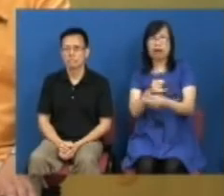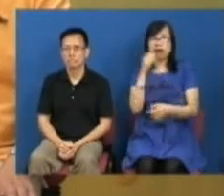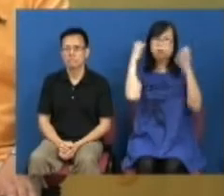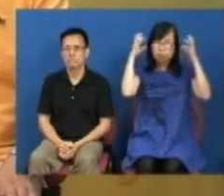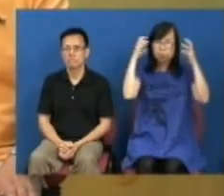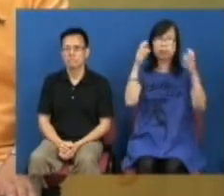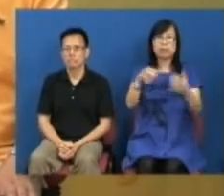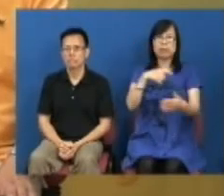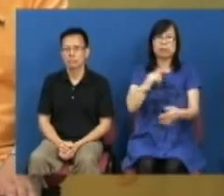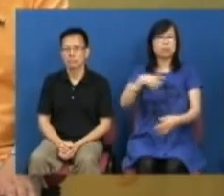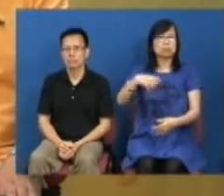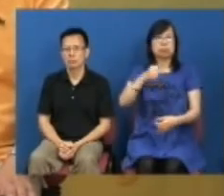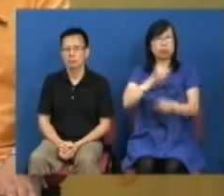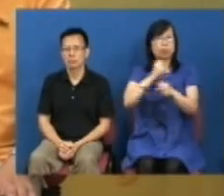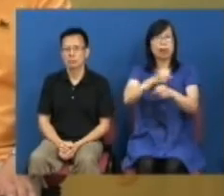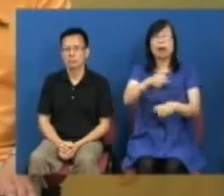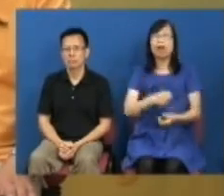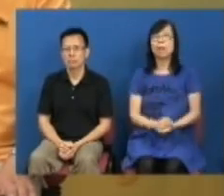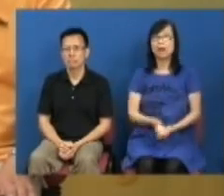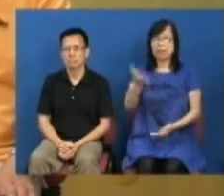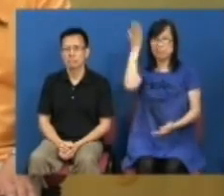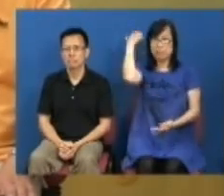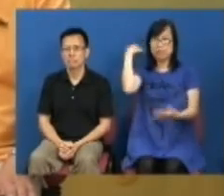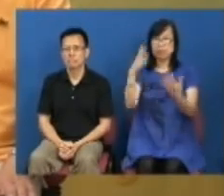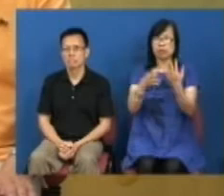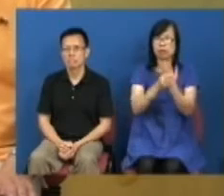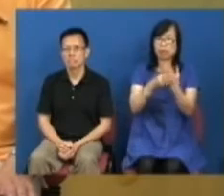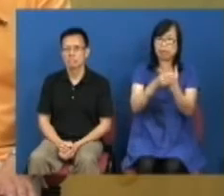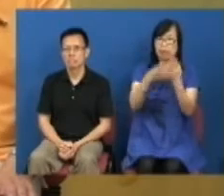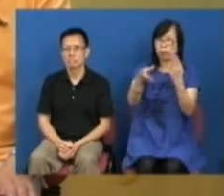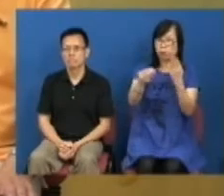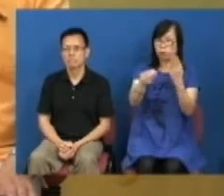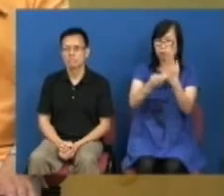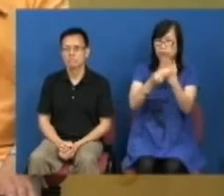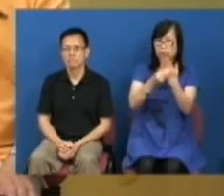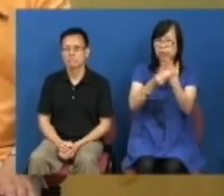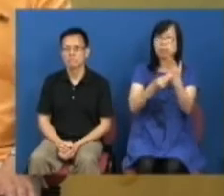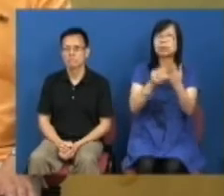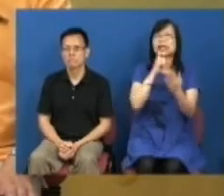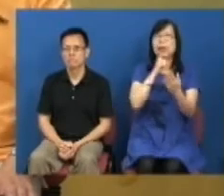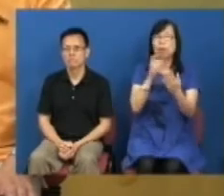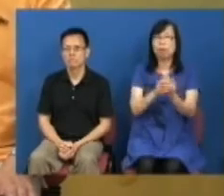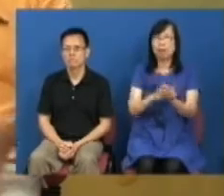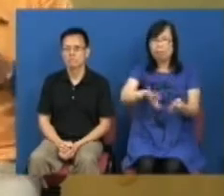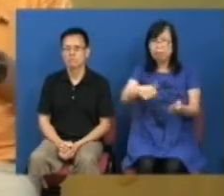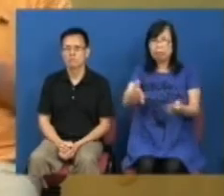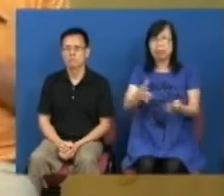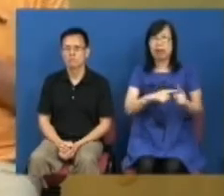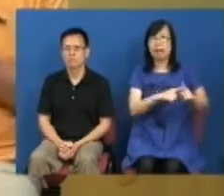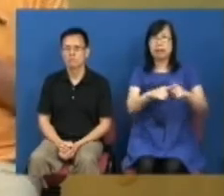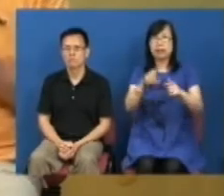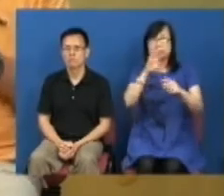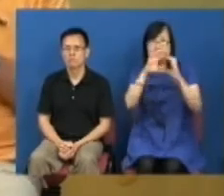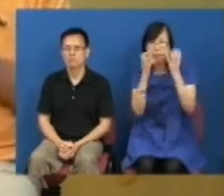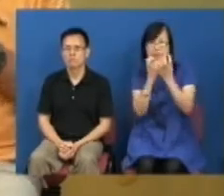执法这些条文在过去是以附件形式里面曾经出现过但是但是民阵观察到